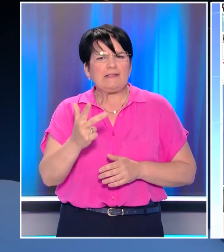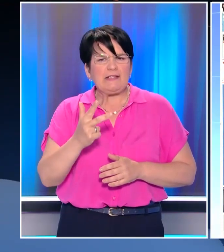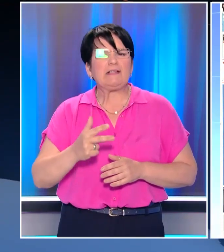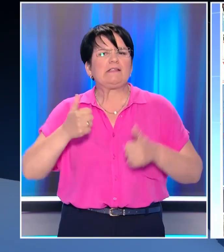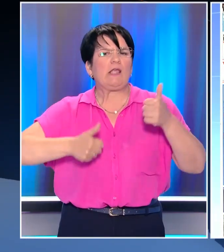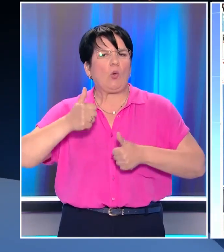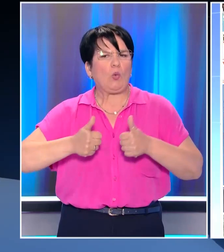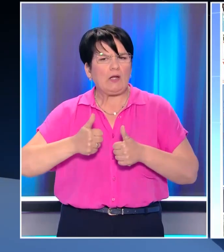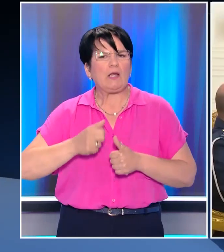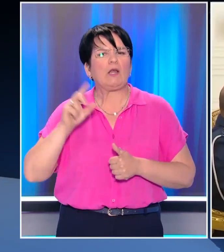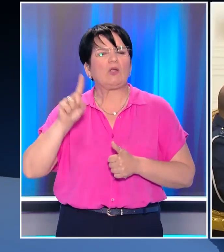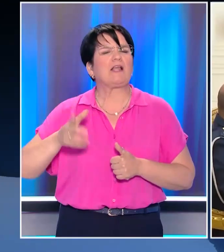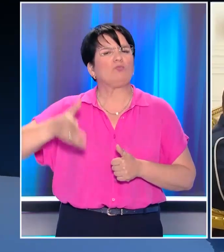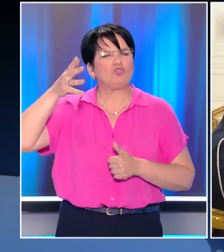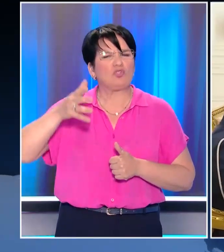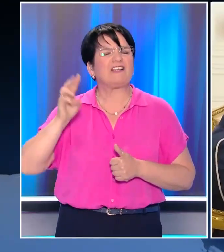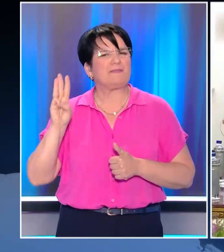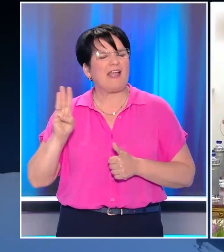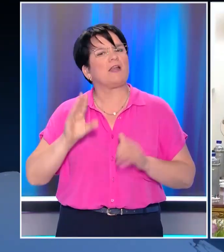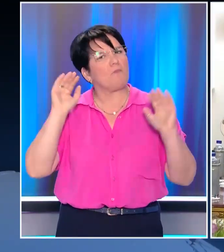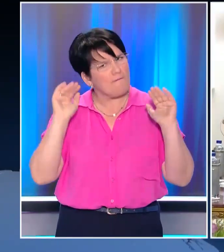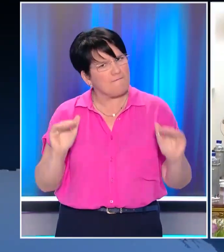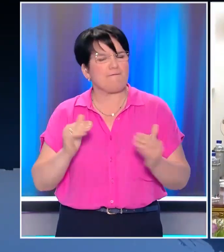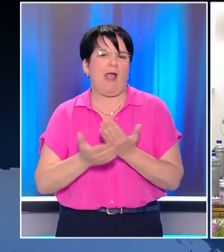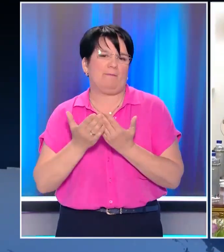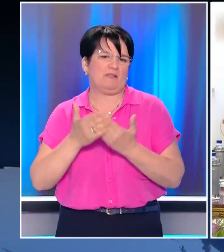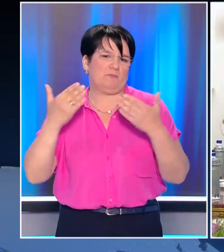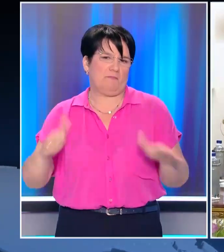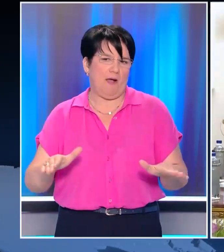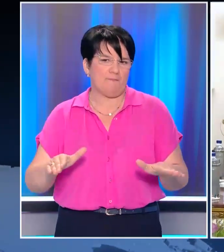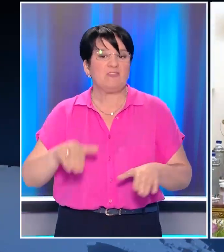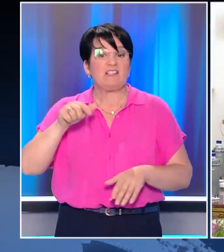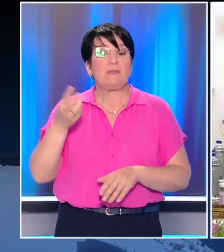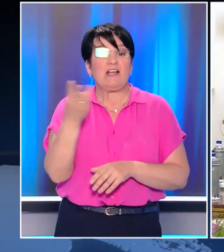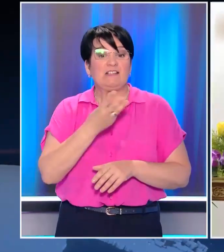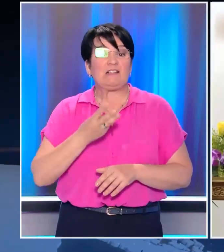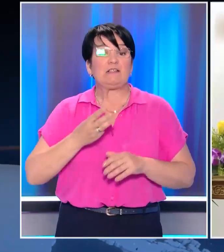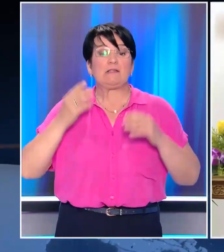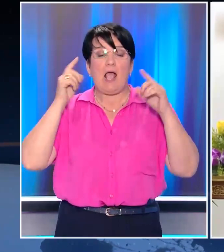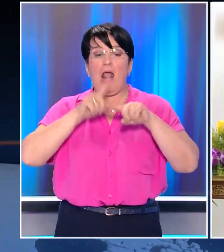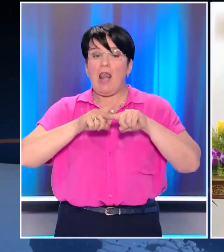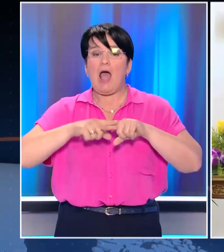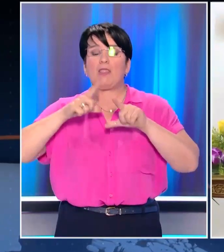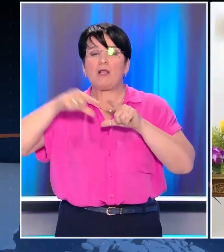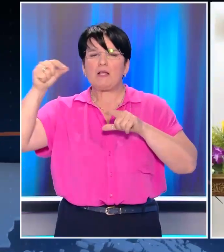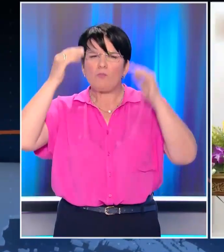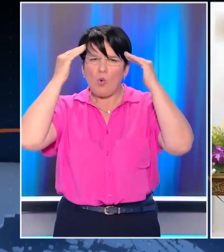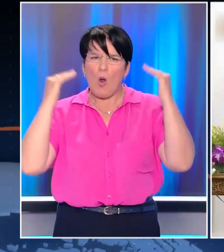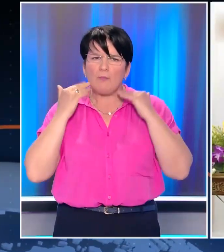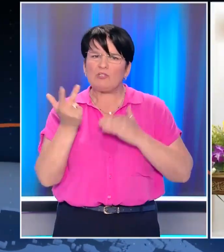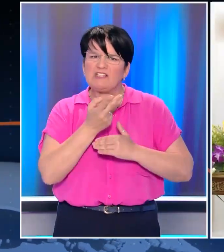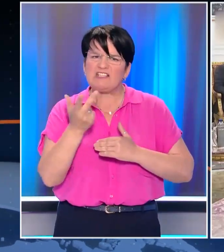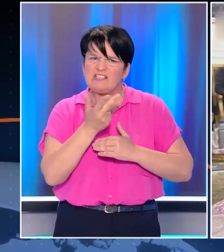Μητσοτάκης επισκέφτηκε επίσης την Ψέριμο. Χθες πραγματοποιήθηκε η πέμπτη τριμερή συνάντηση Ελλάδας-Κύπρου-Εγύπτου με τους υπουργούς του Άμυνας όπου συμφώνησαν στην